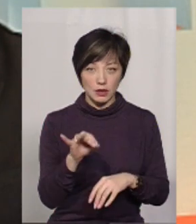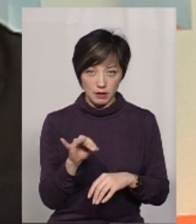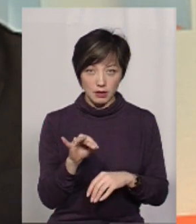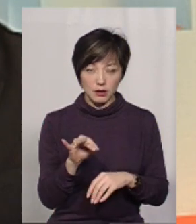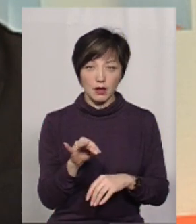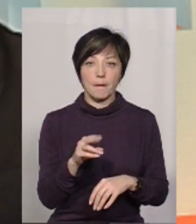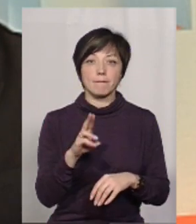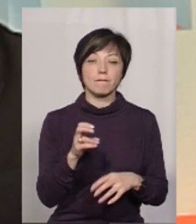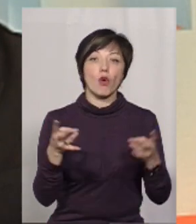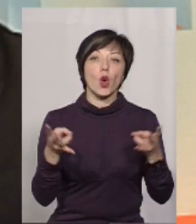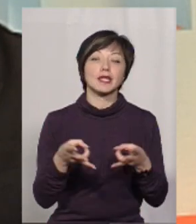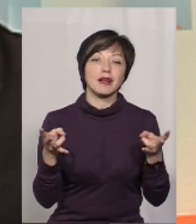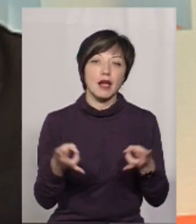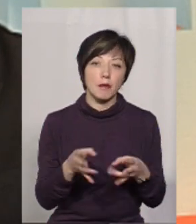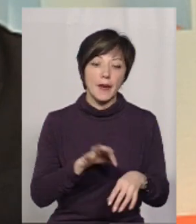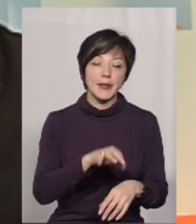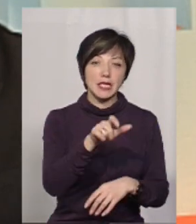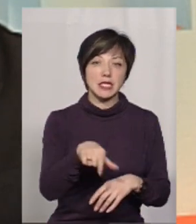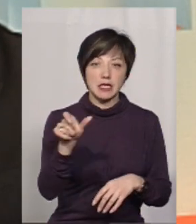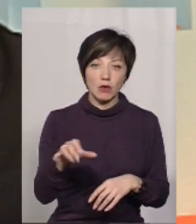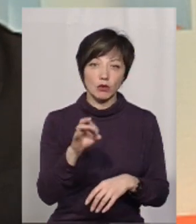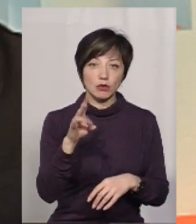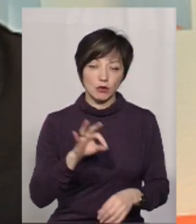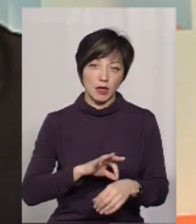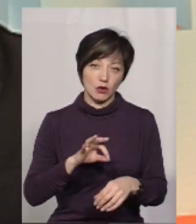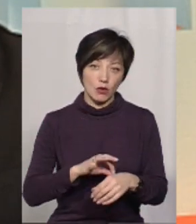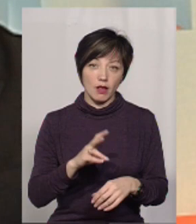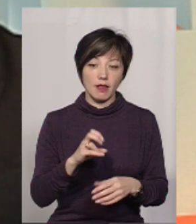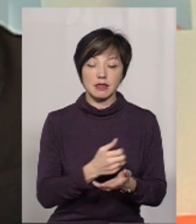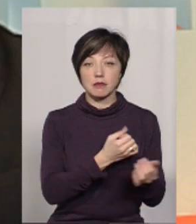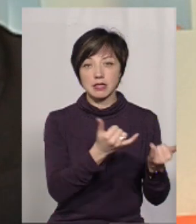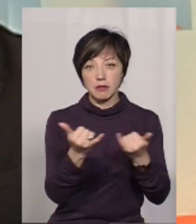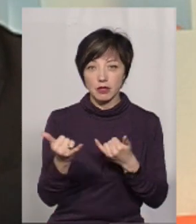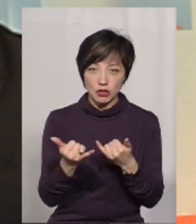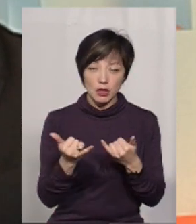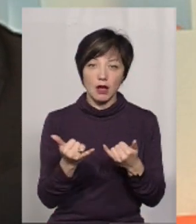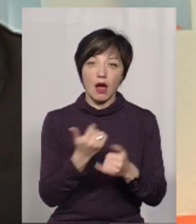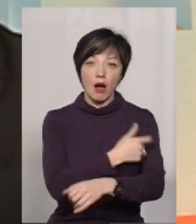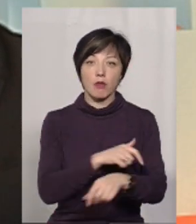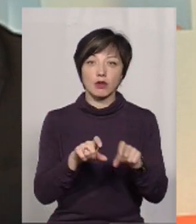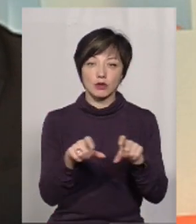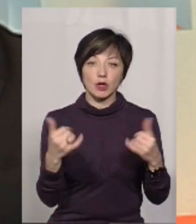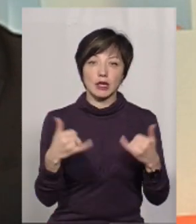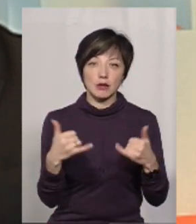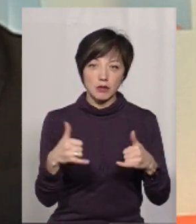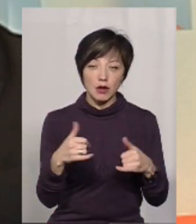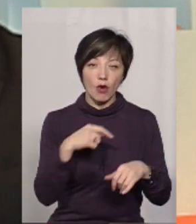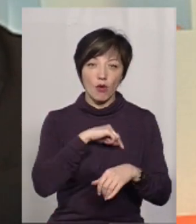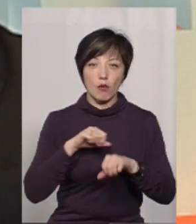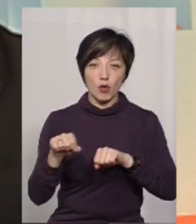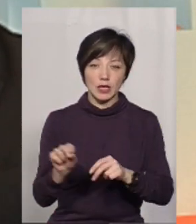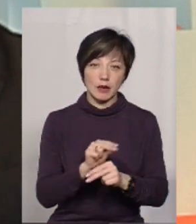потреби пацієнтів з онкологічної патології на забезпечення амбулаторної хімії і імунного